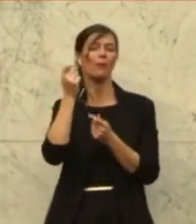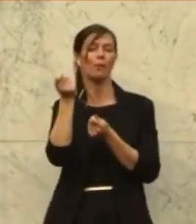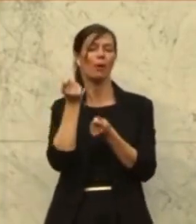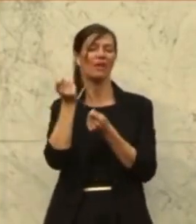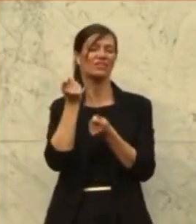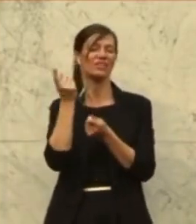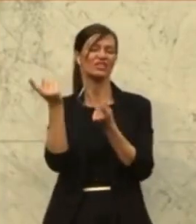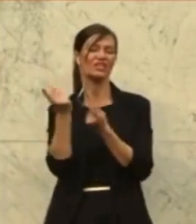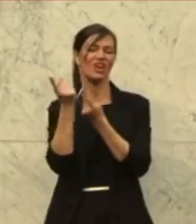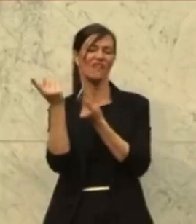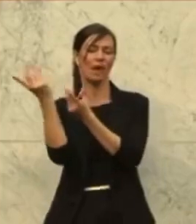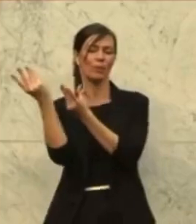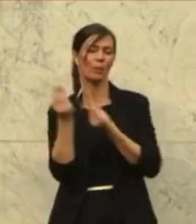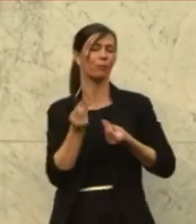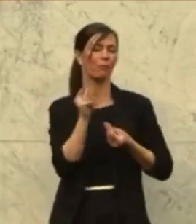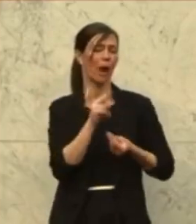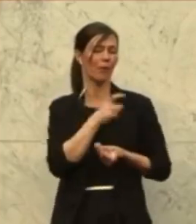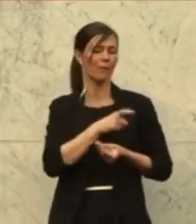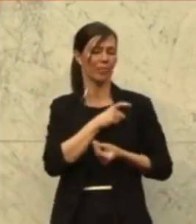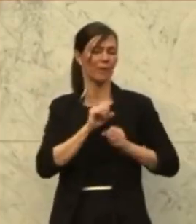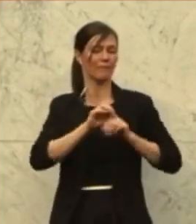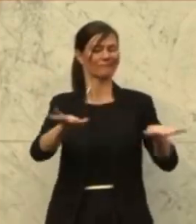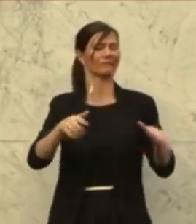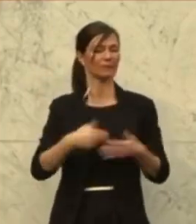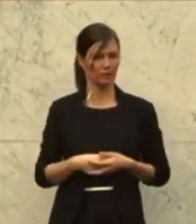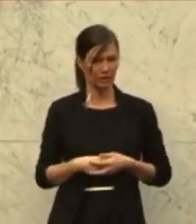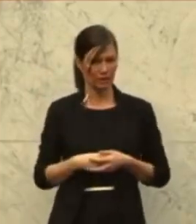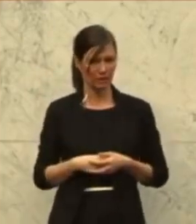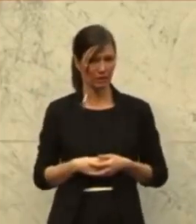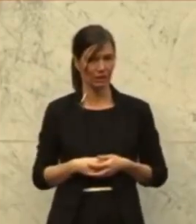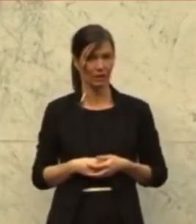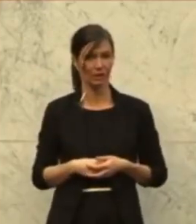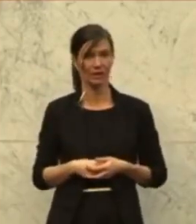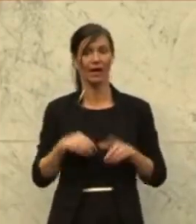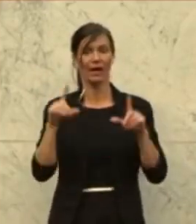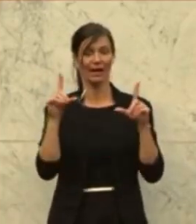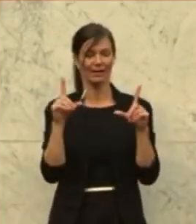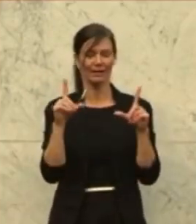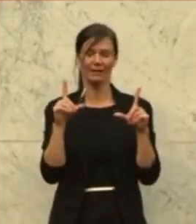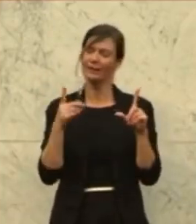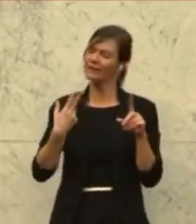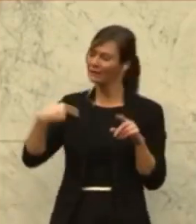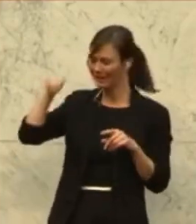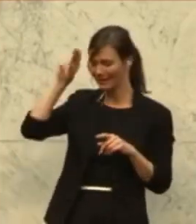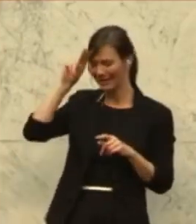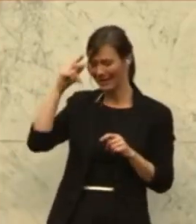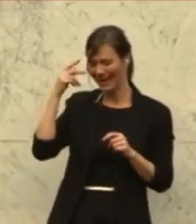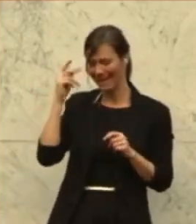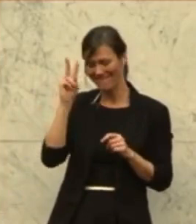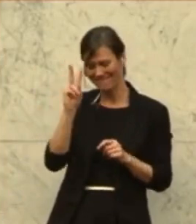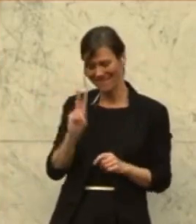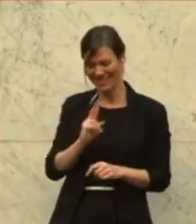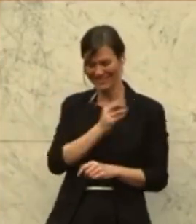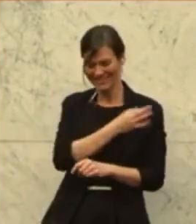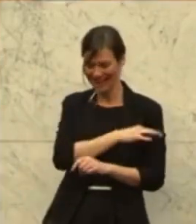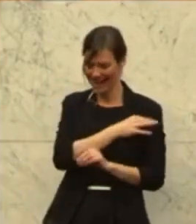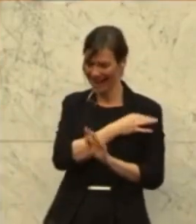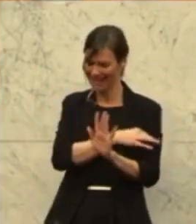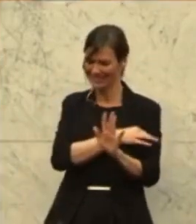heißt das nur, dass sich die Wirklichkeiten verkehren in der... Herr Abgeordneter, Herr Vizekanzler,